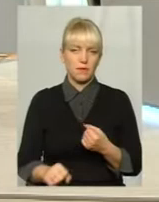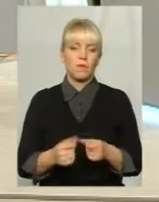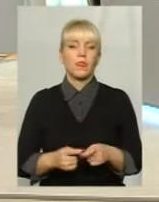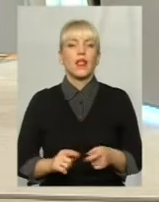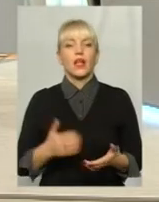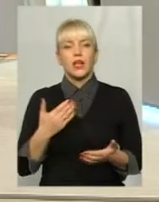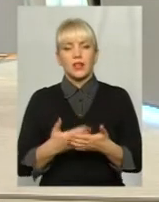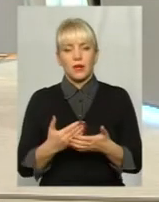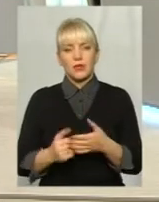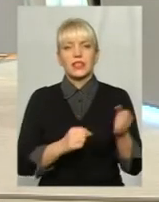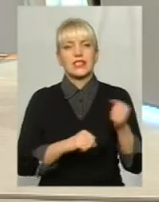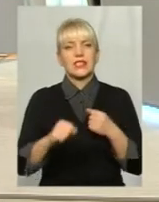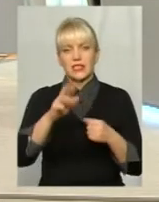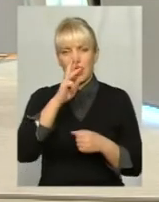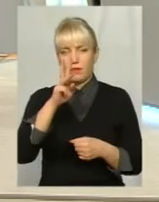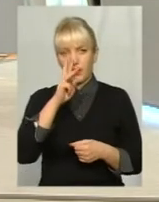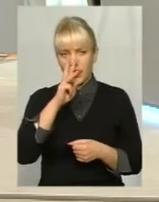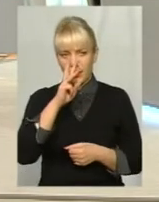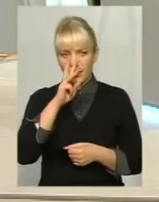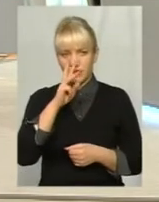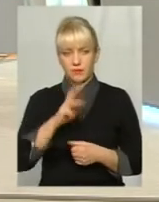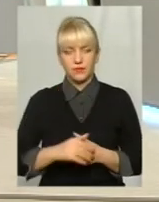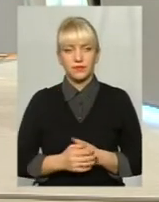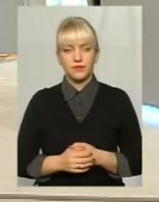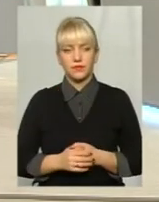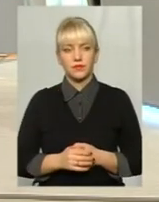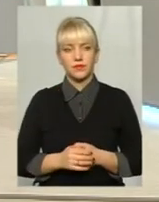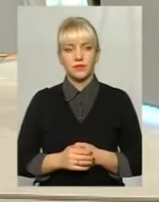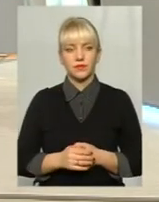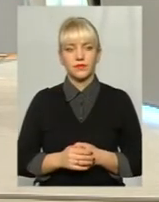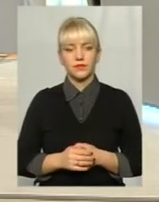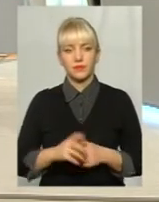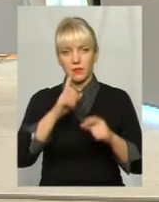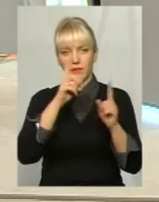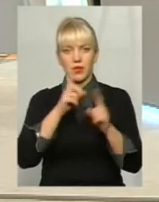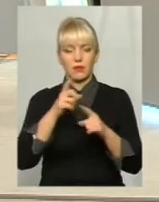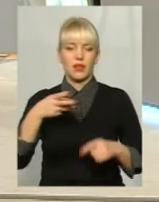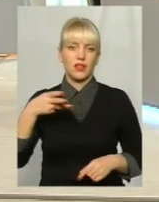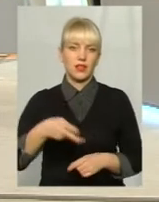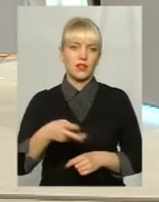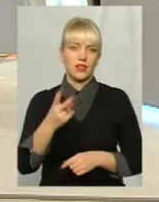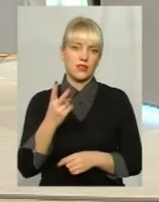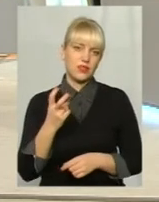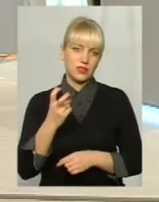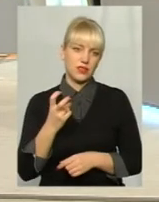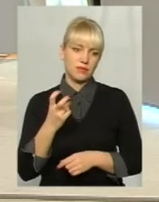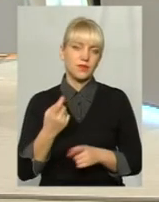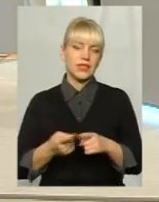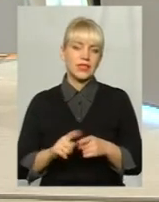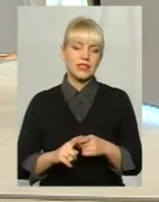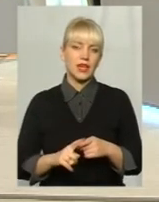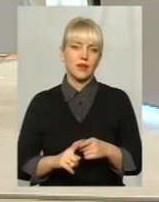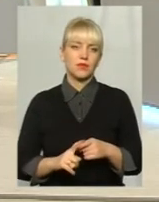-експлуатації, ну, не житлово, вони зараз називаються муніципально-управляючі компанії, то мінімально 3200, це, будемо казати,